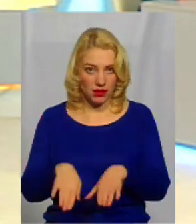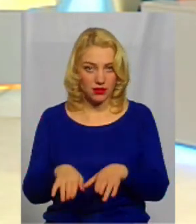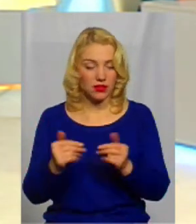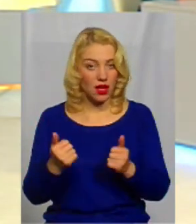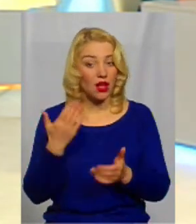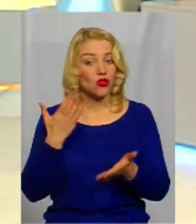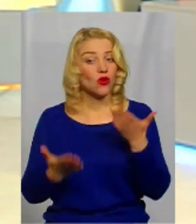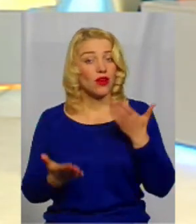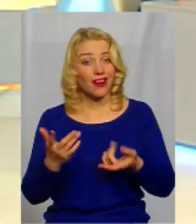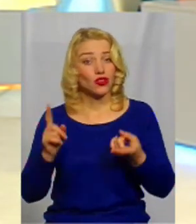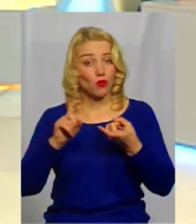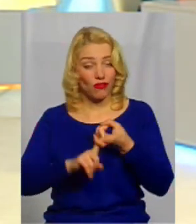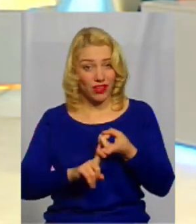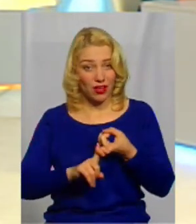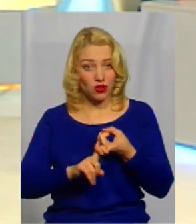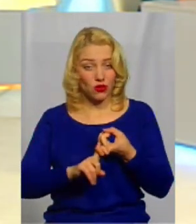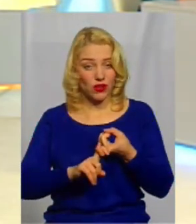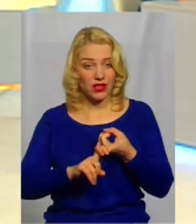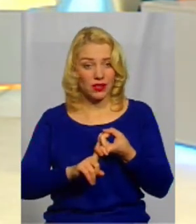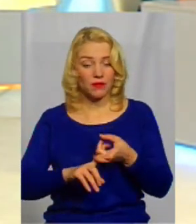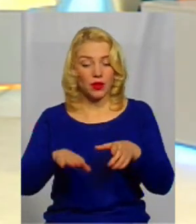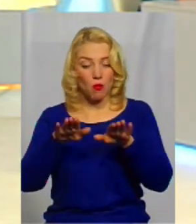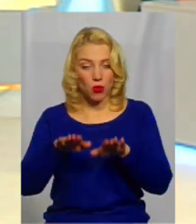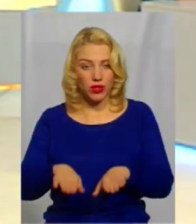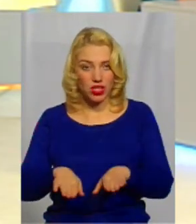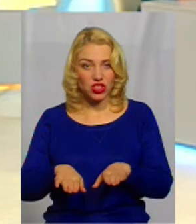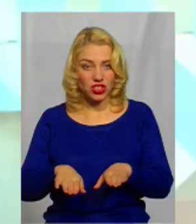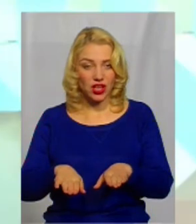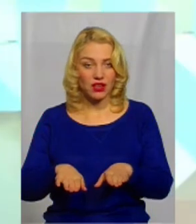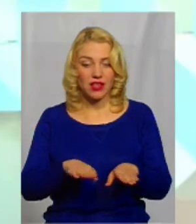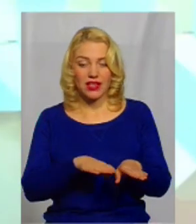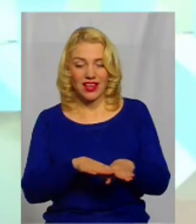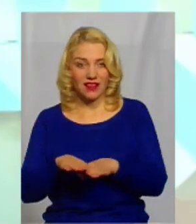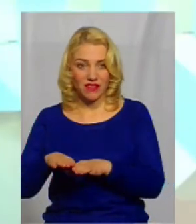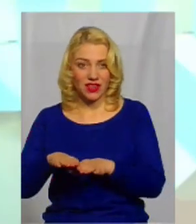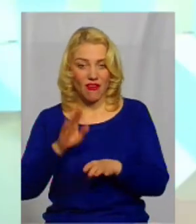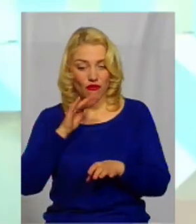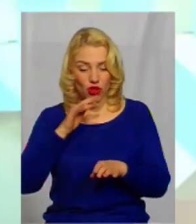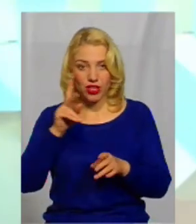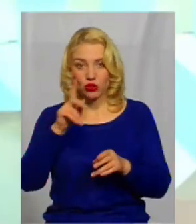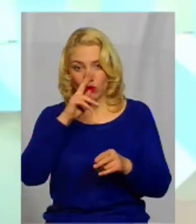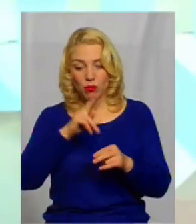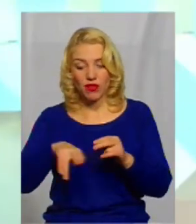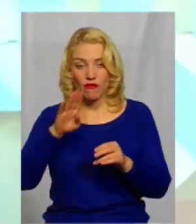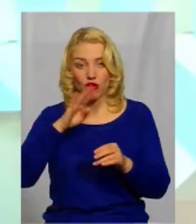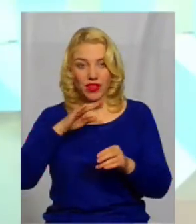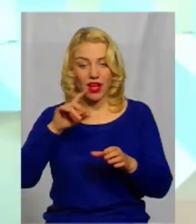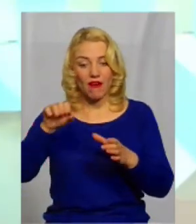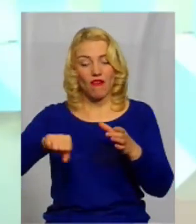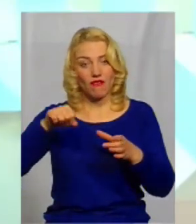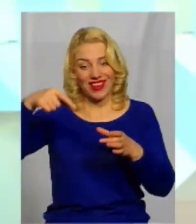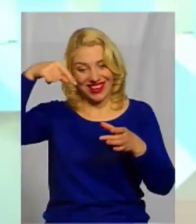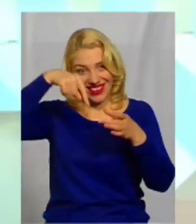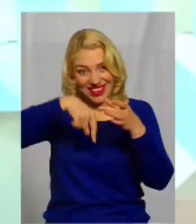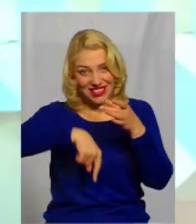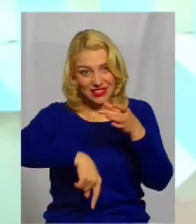що пропадає вода, чи знижується рівень води в Криниці,